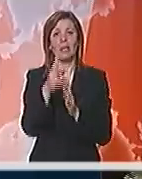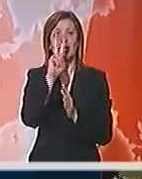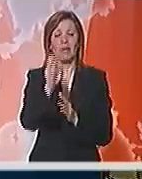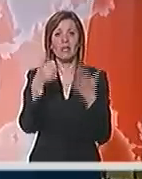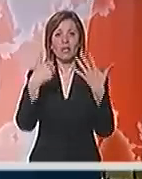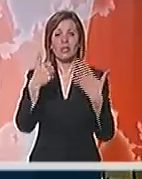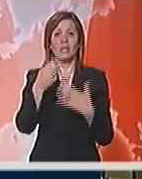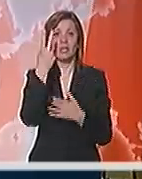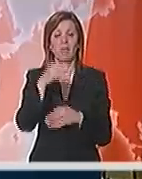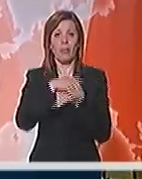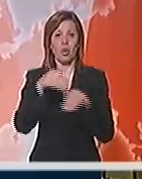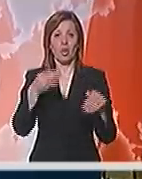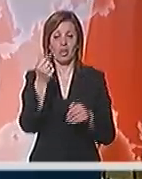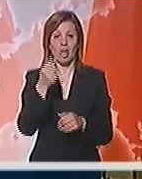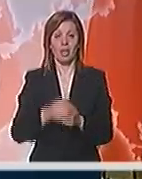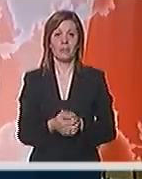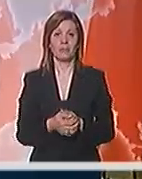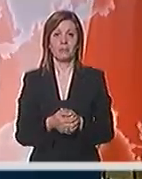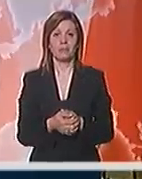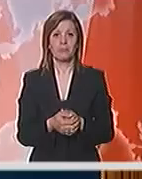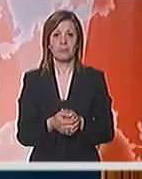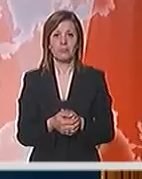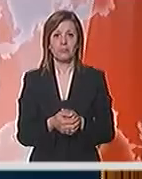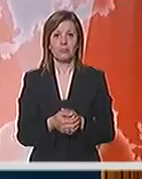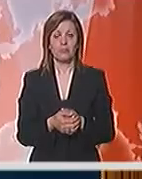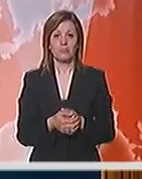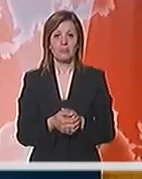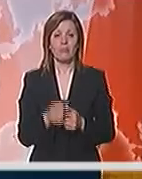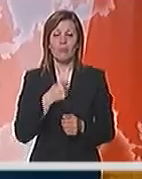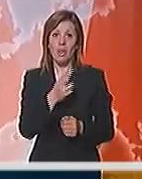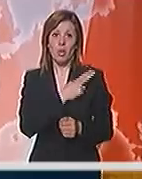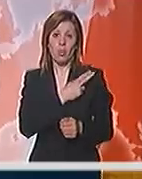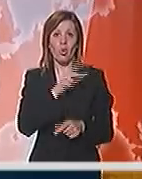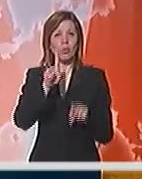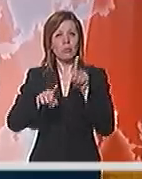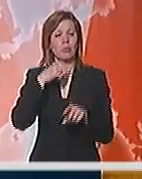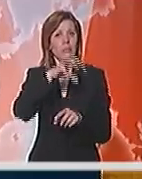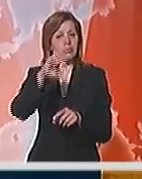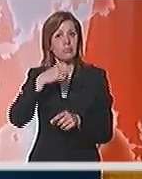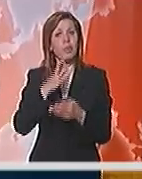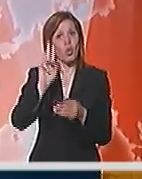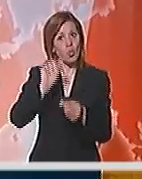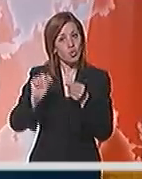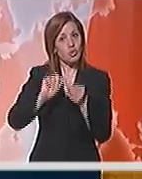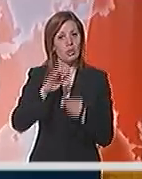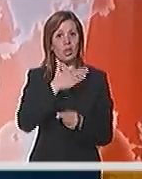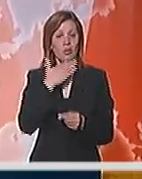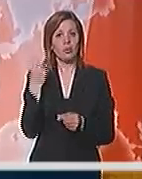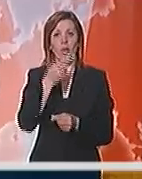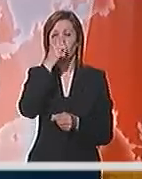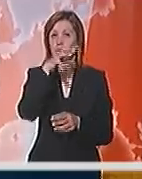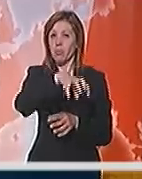262 miliona dinara. Imamo na nekim pozicijama evidentne uštede, kao što su